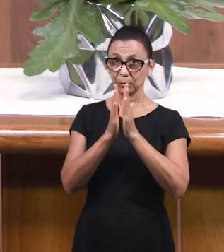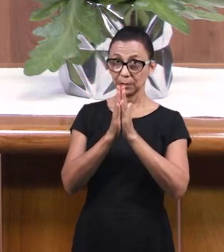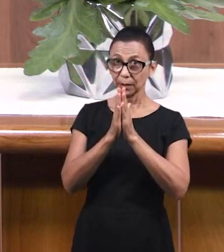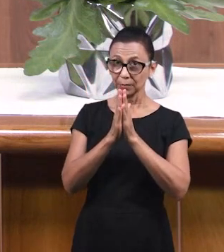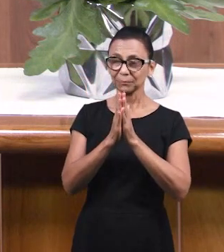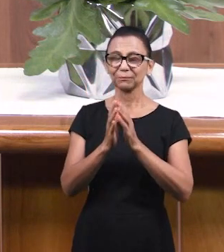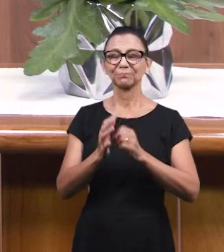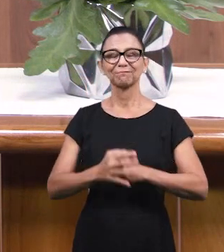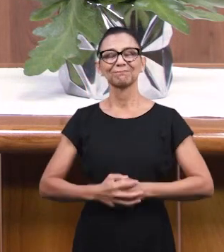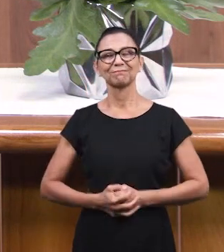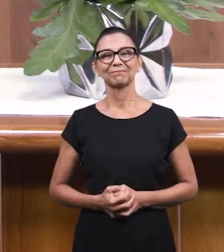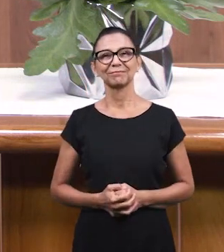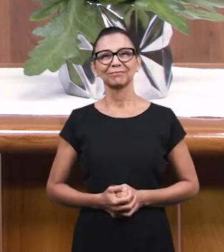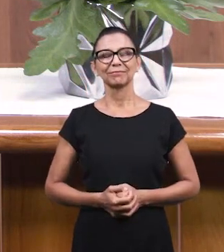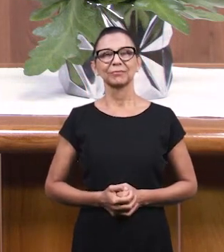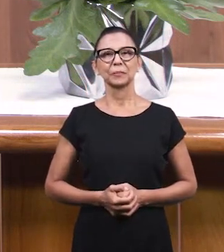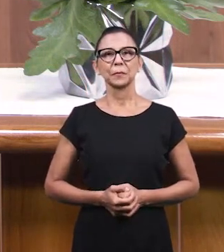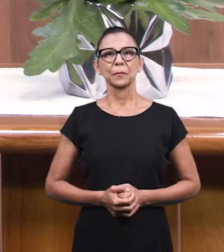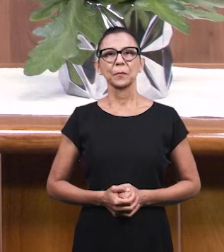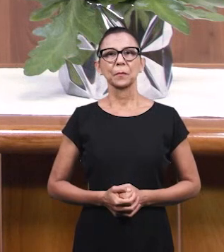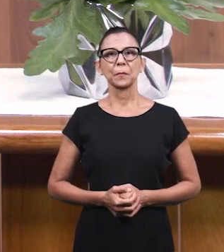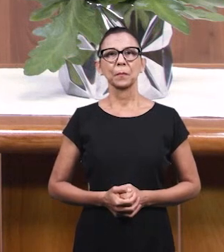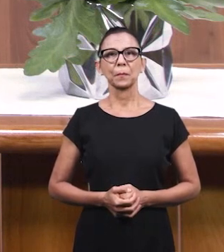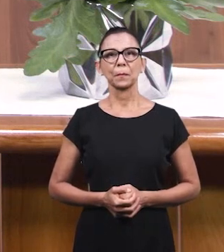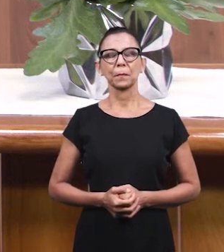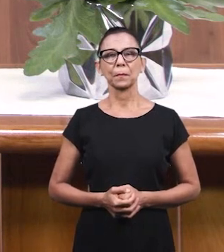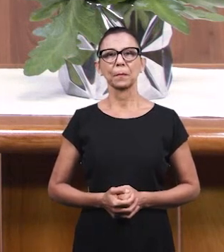Освобождения для нашей жизни Давайте помолимся